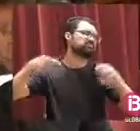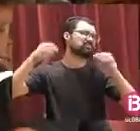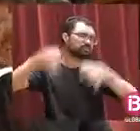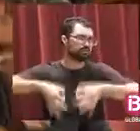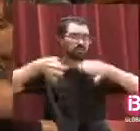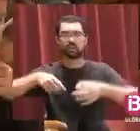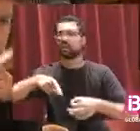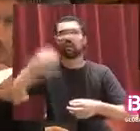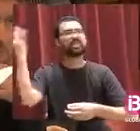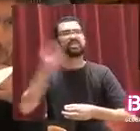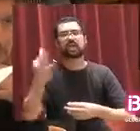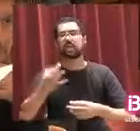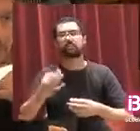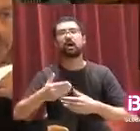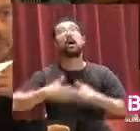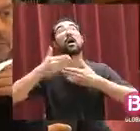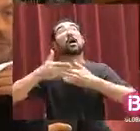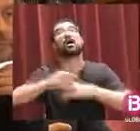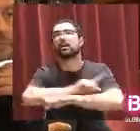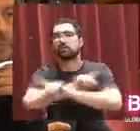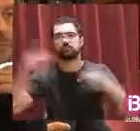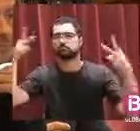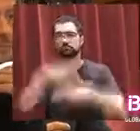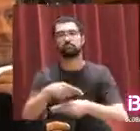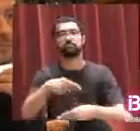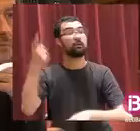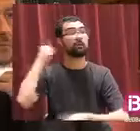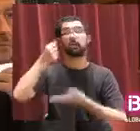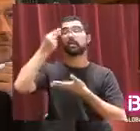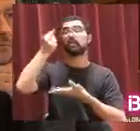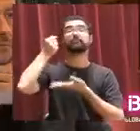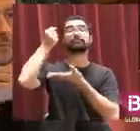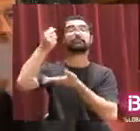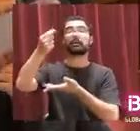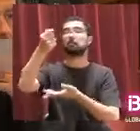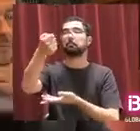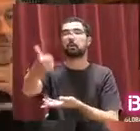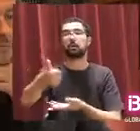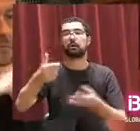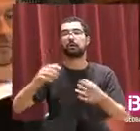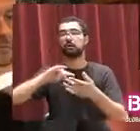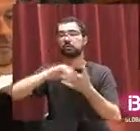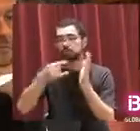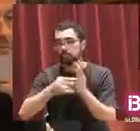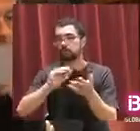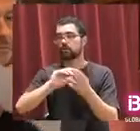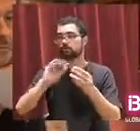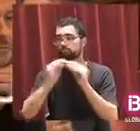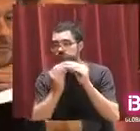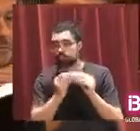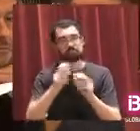requeria d'una actuació inajornable pel dèficit d'inversions de netjament a Palma i afegia urgència de finançament.